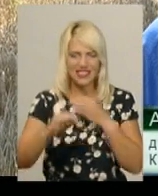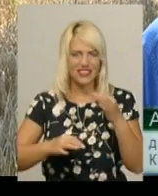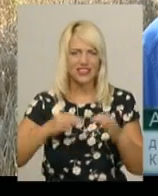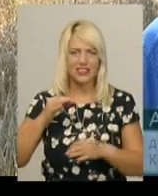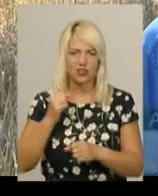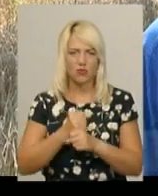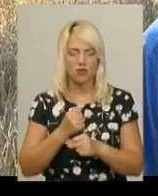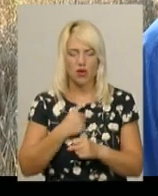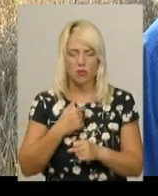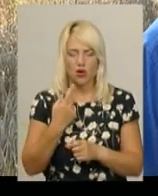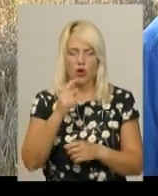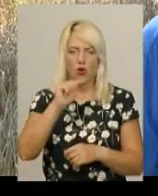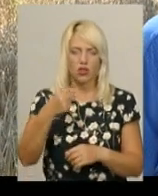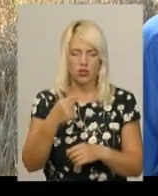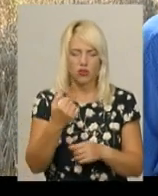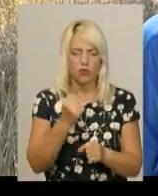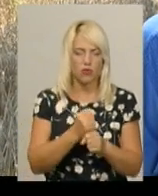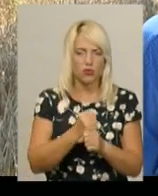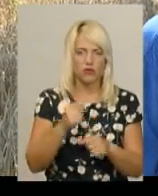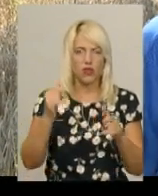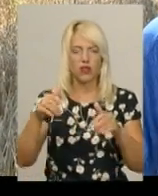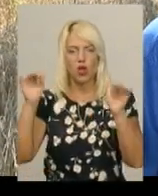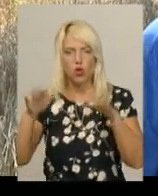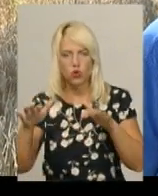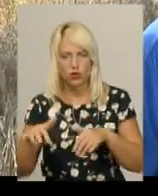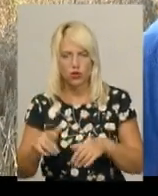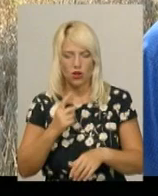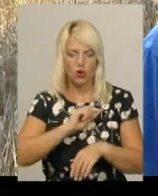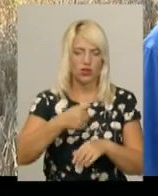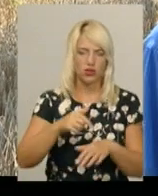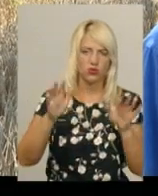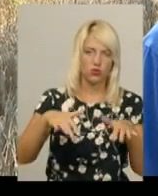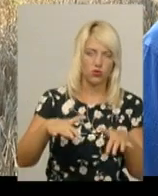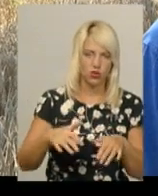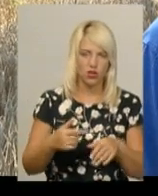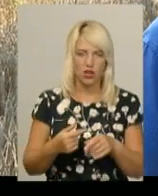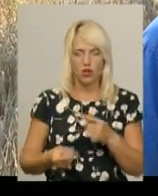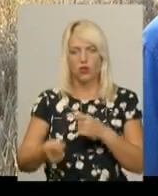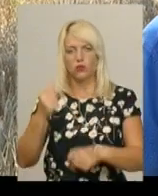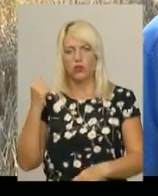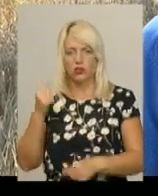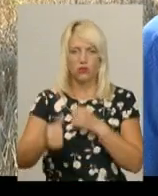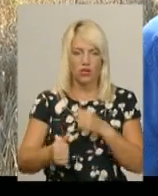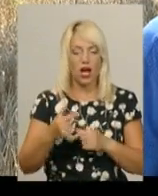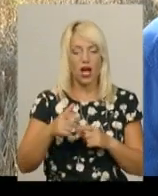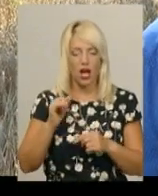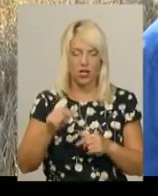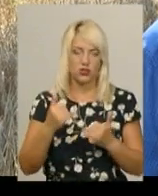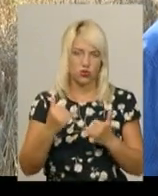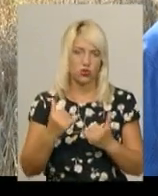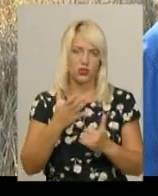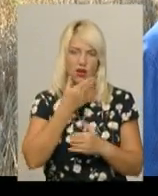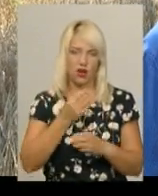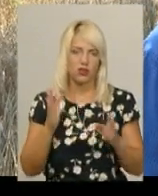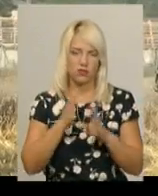годинку навіть вискочили і дощ. На годинку навіть виїхали тільки в поле і одразу назад треба їхати. Тому що не можна працювати,